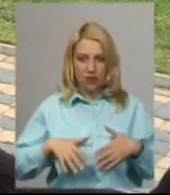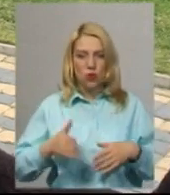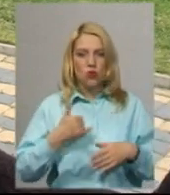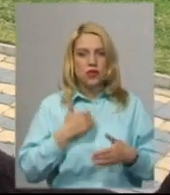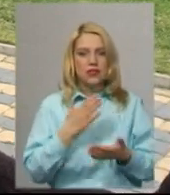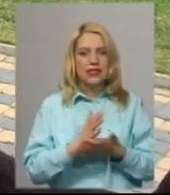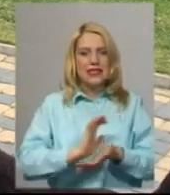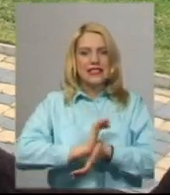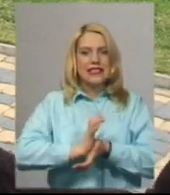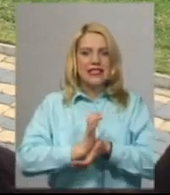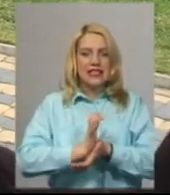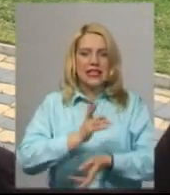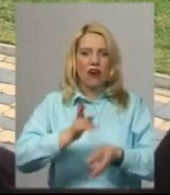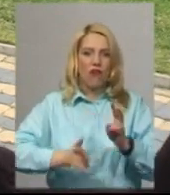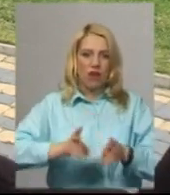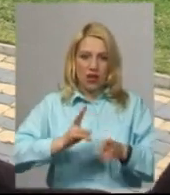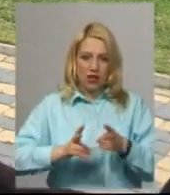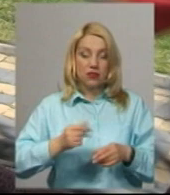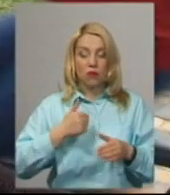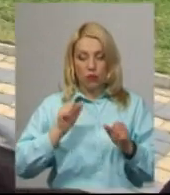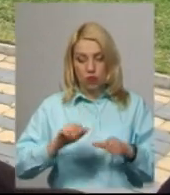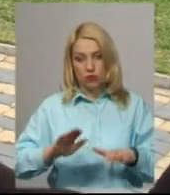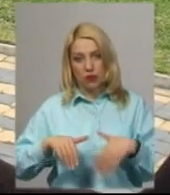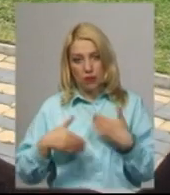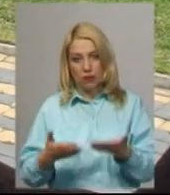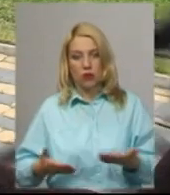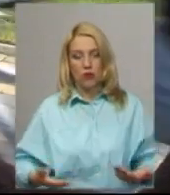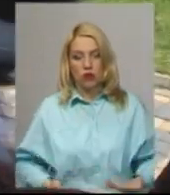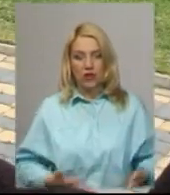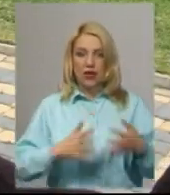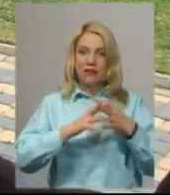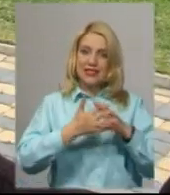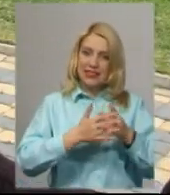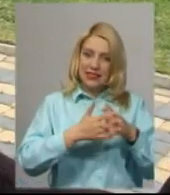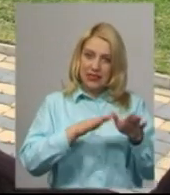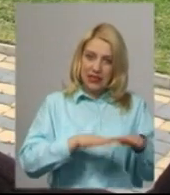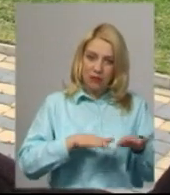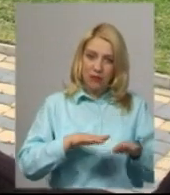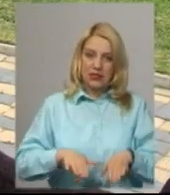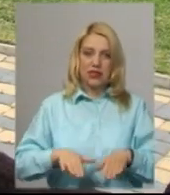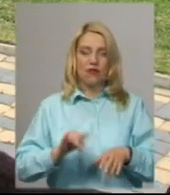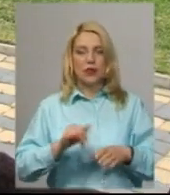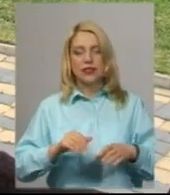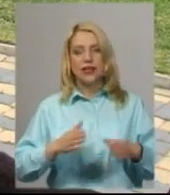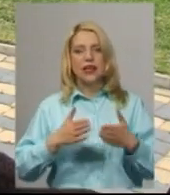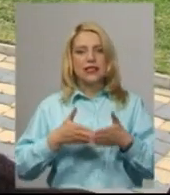запропонувати і проживання в сільській місцевості з сплавами на